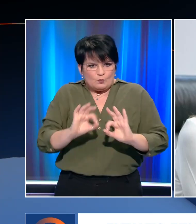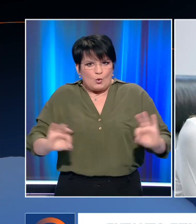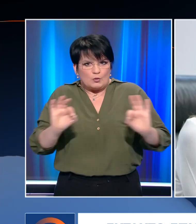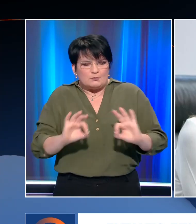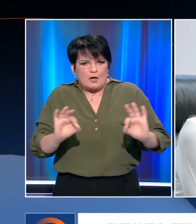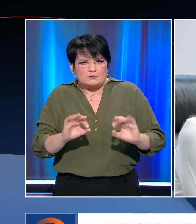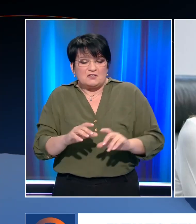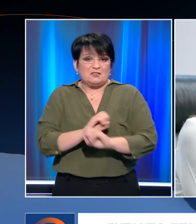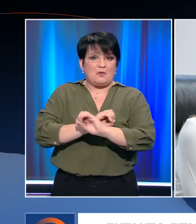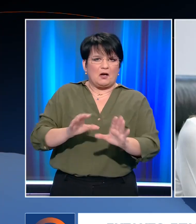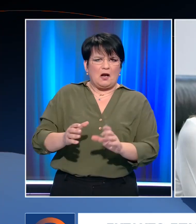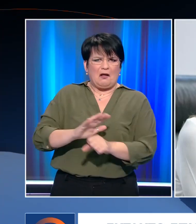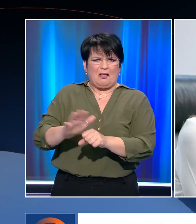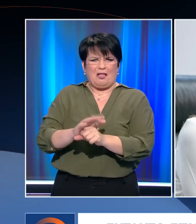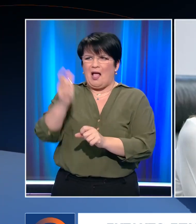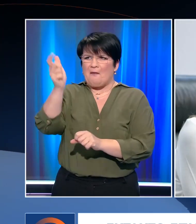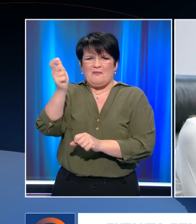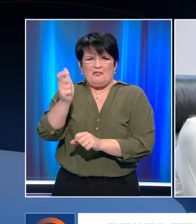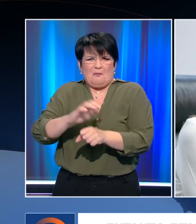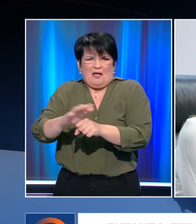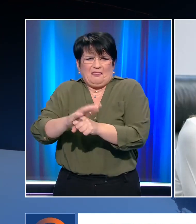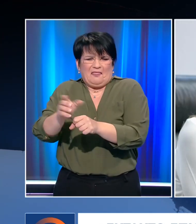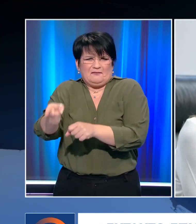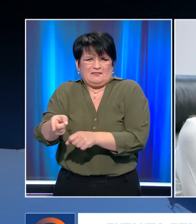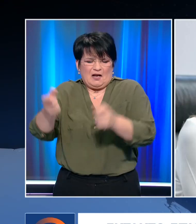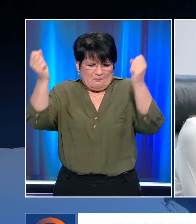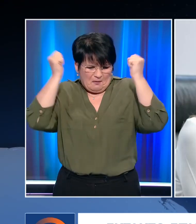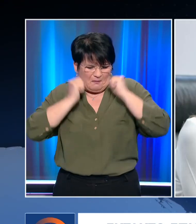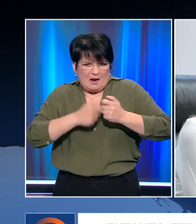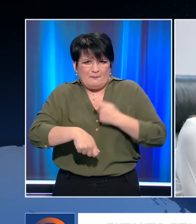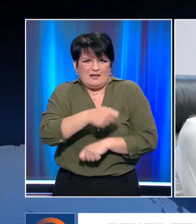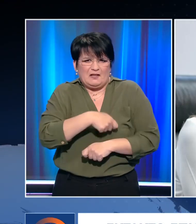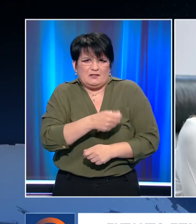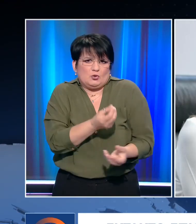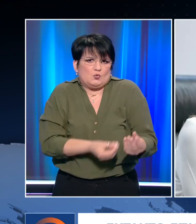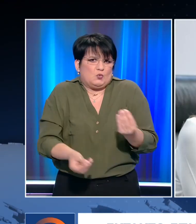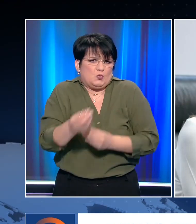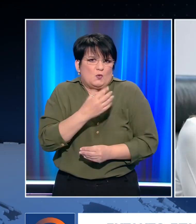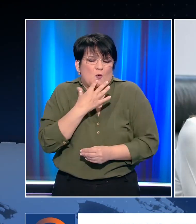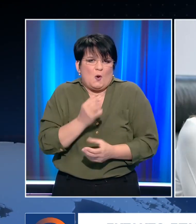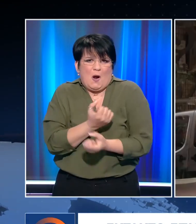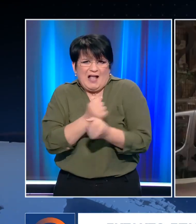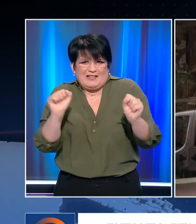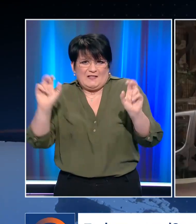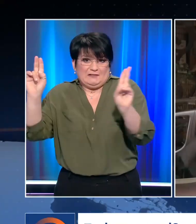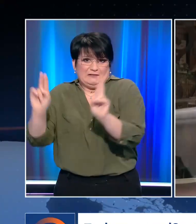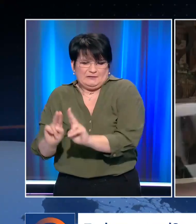ανακοινώσει ένα ανεπαρκές επίδομα σε μέρος των πληττόμενων επιχειρήσεων, θεωρώντας πως έτσι θα ελέγξει τις αντιδράσεις.